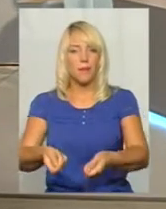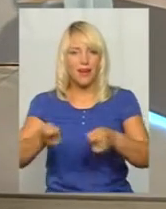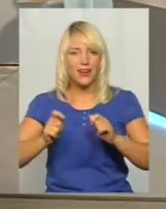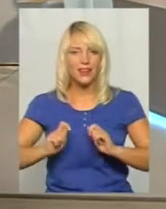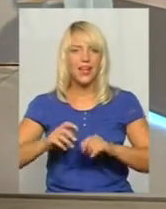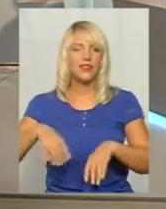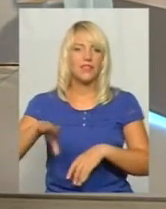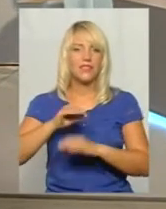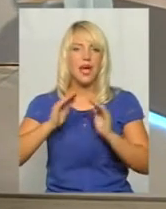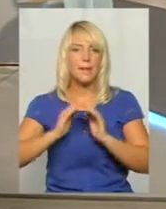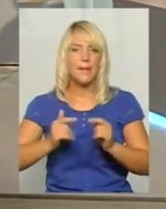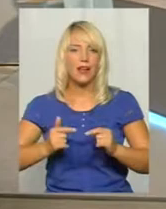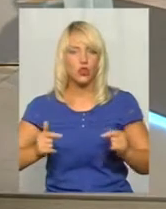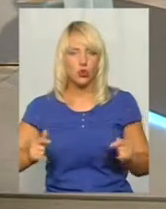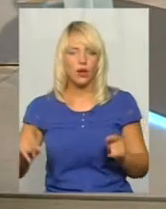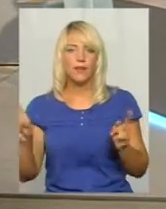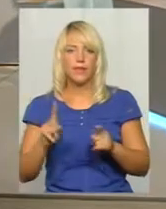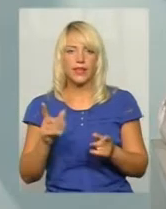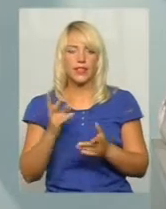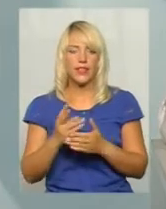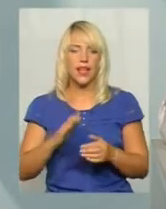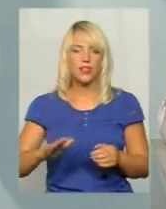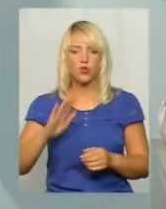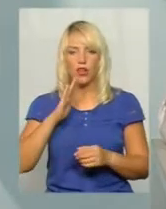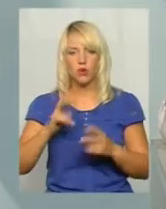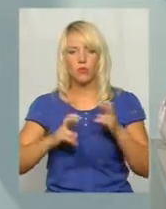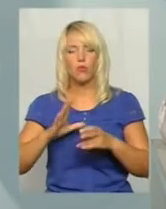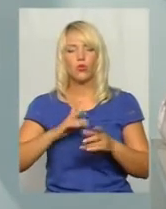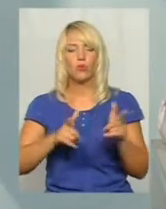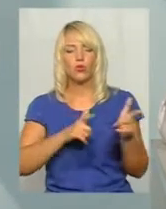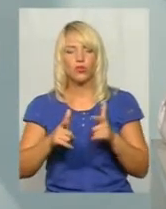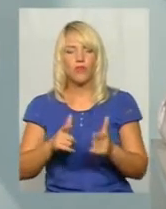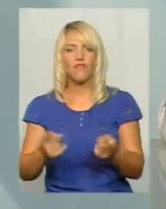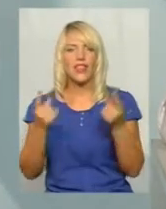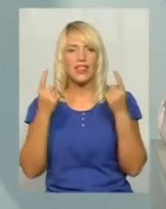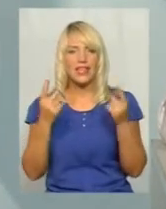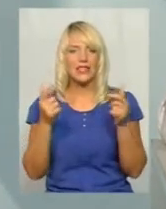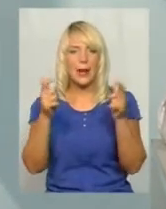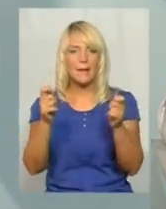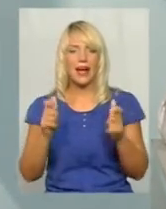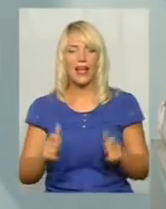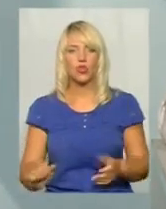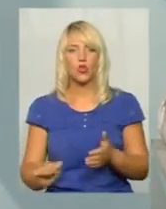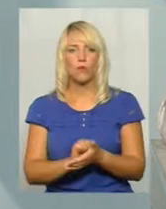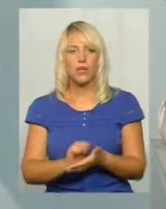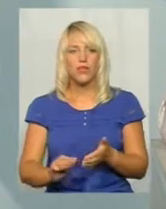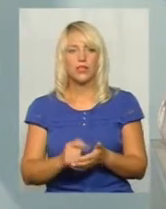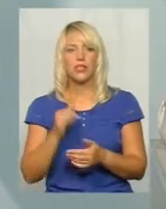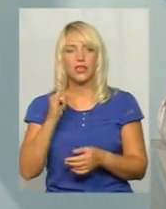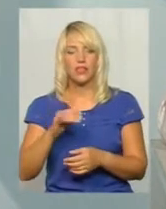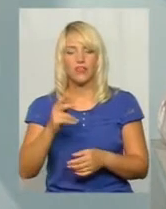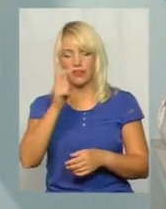території аеропорту нашому підприємству, було підготовлено великий пакет документів. В квітні місяця